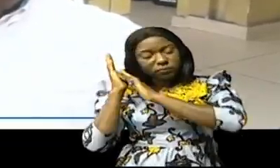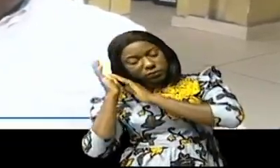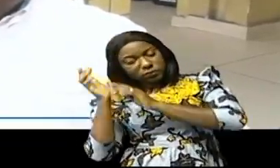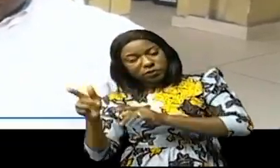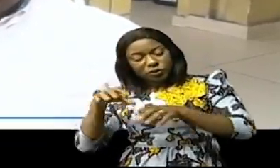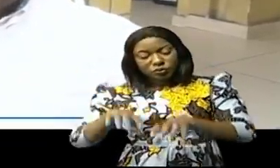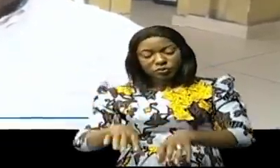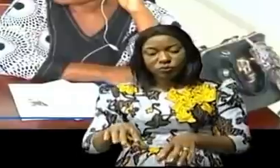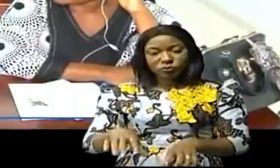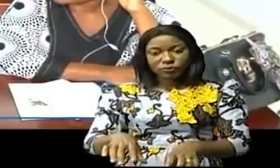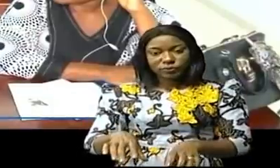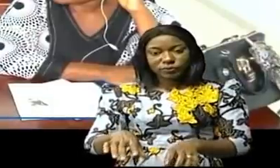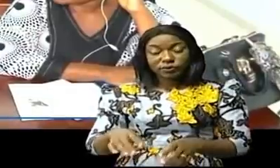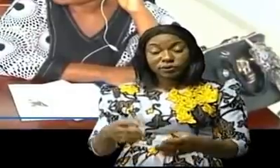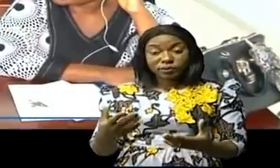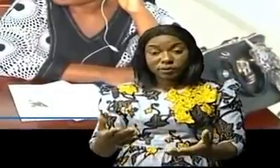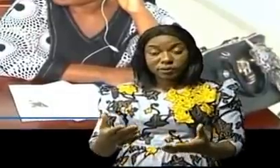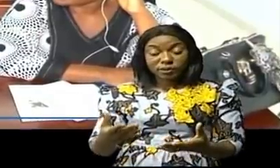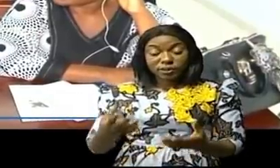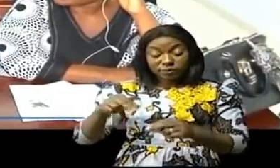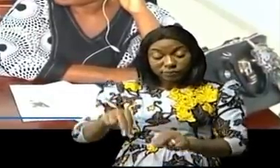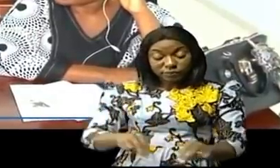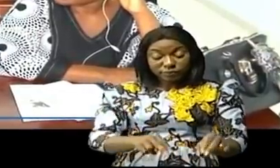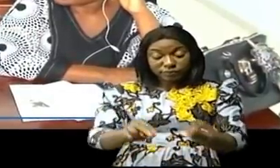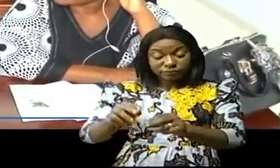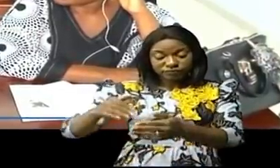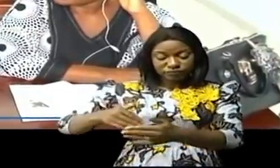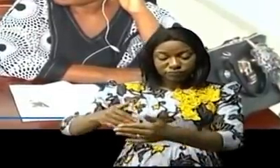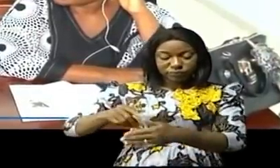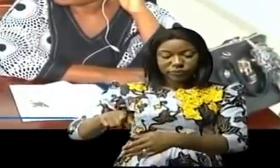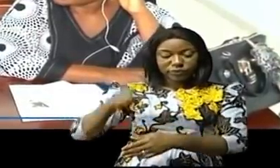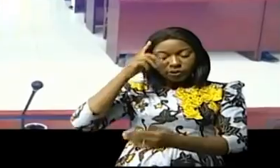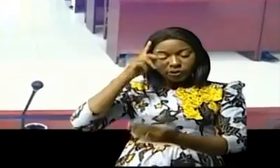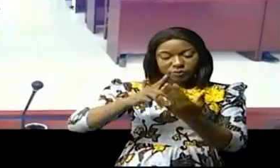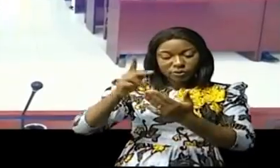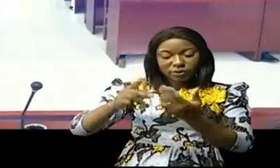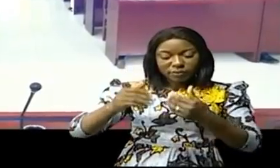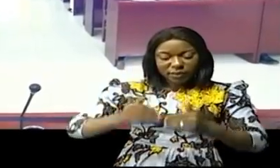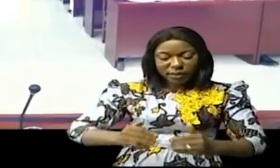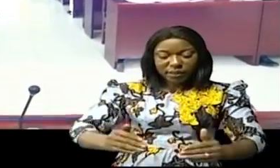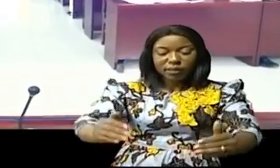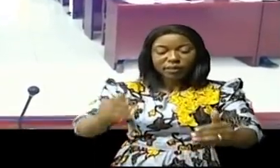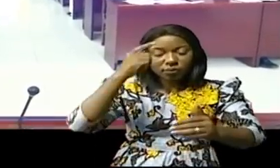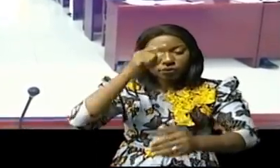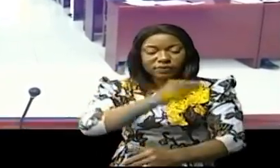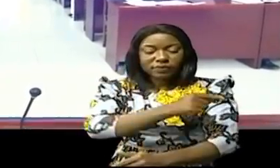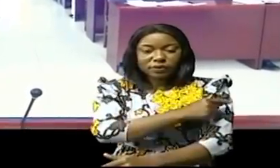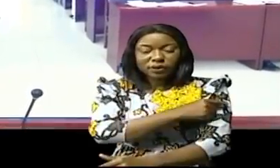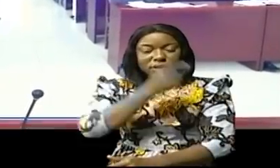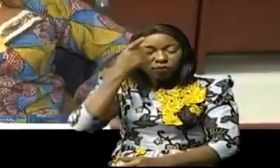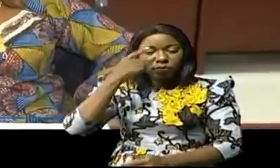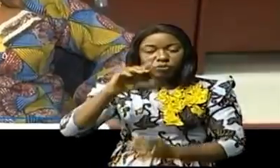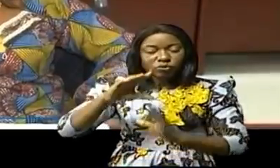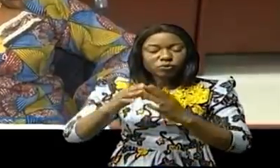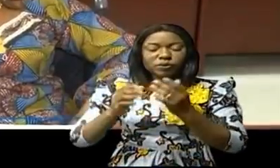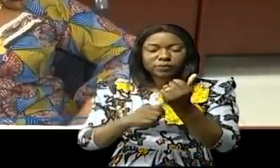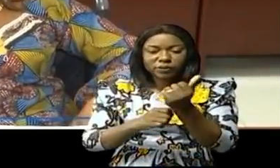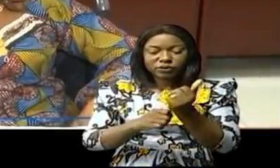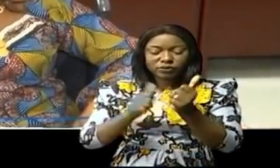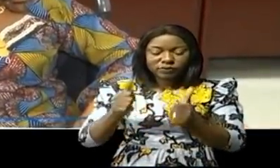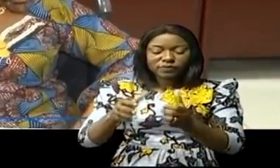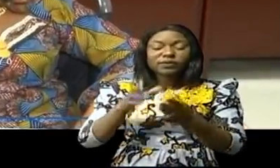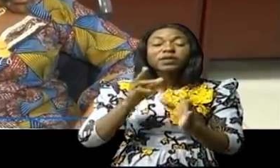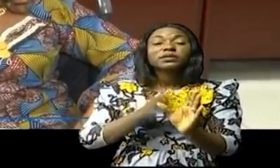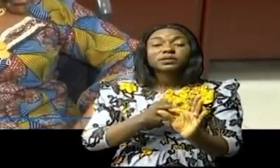la RDC. Cette stratégie de proximité des programmes élargis des vaccinations concerne toutes les personnes vivant